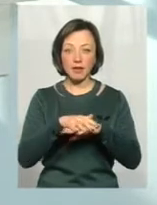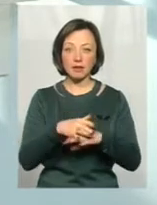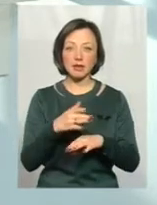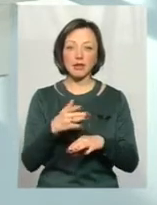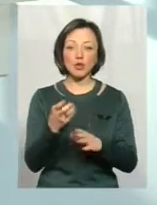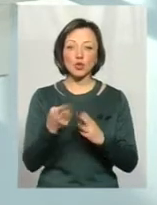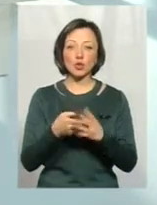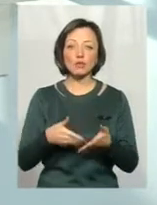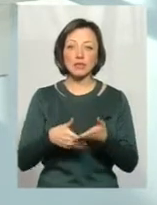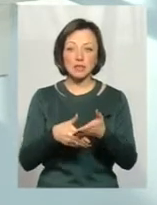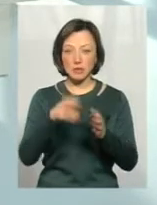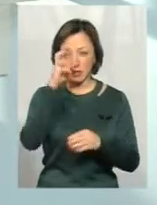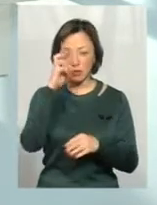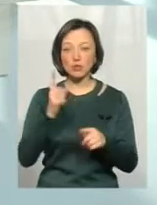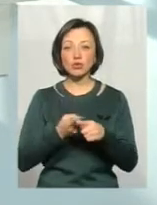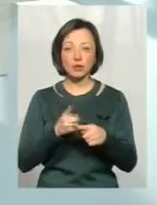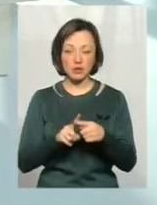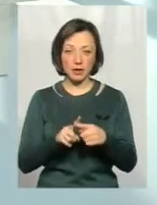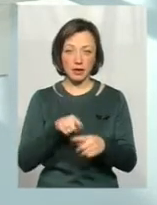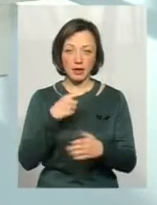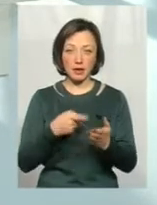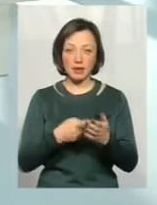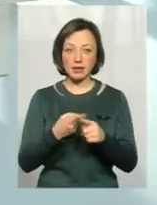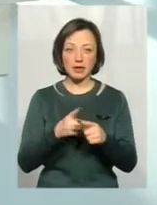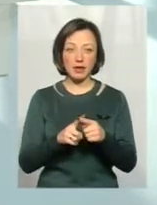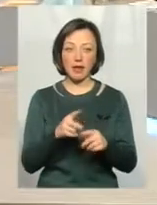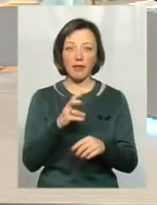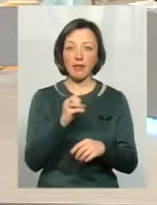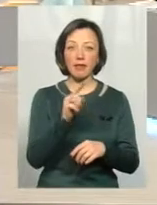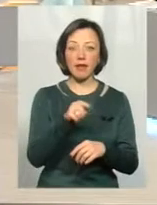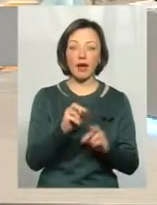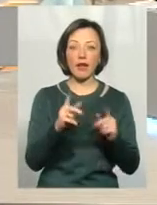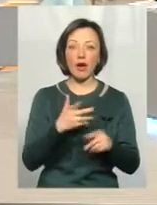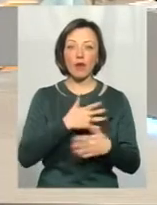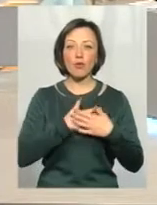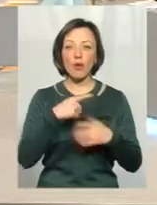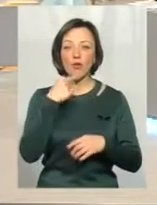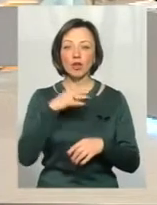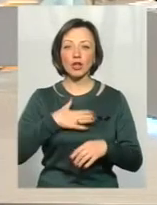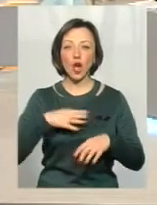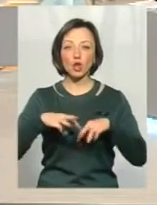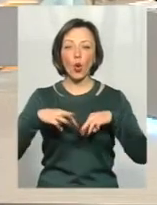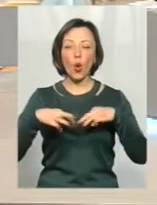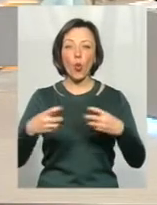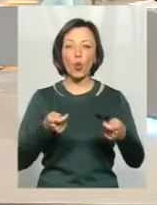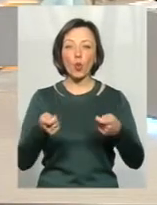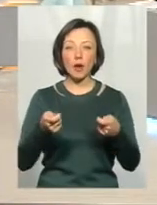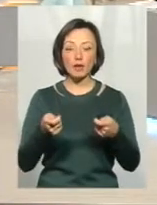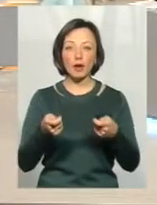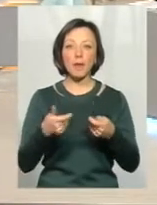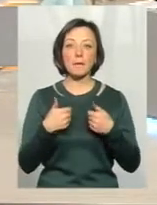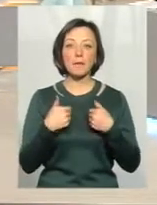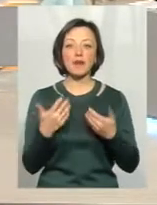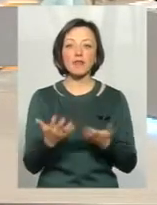на субсидіях. Що таке субсидія? Це не те, як любить говорити наш уряд, в тому числі і його голова. Це ми